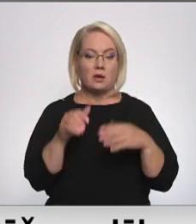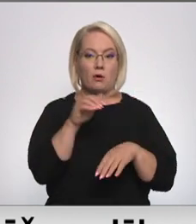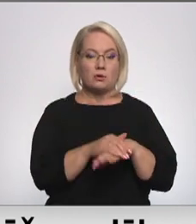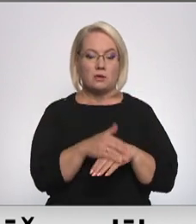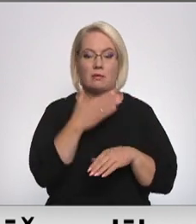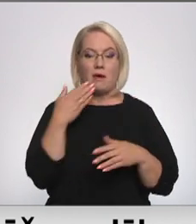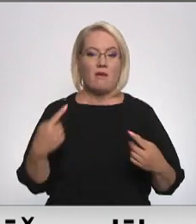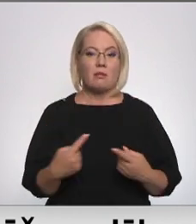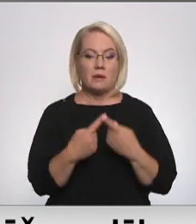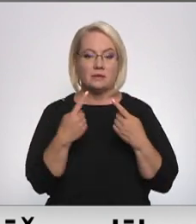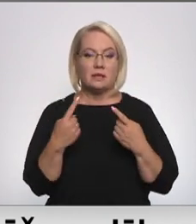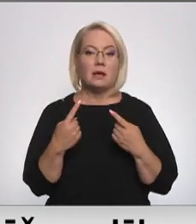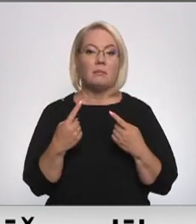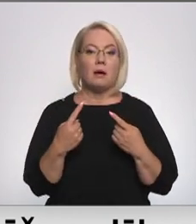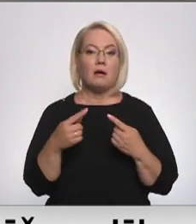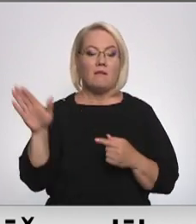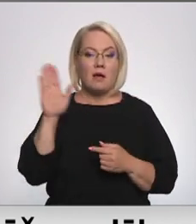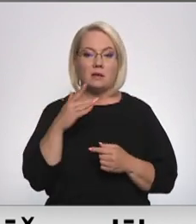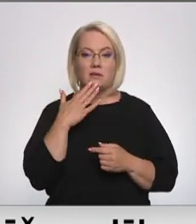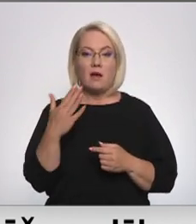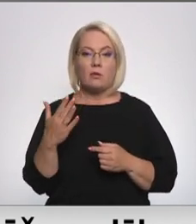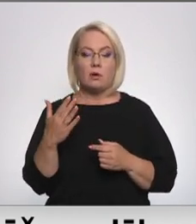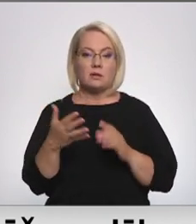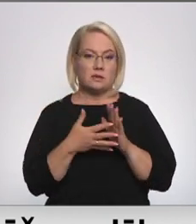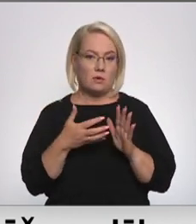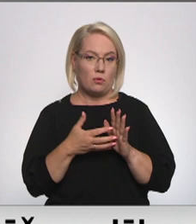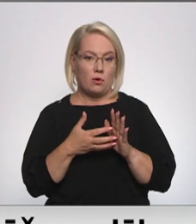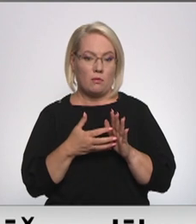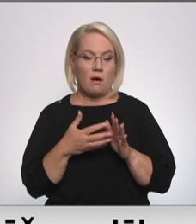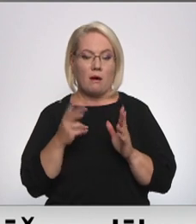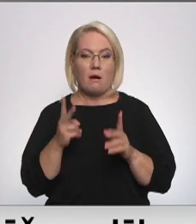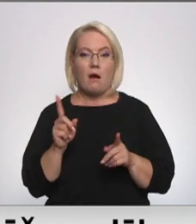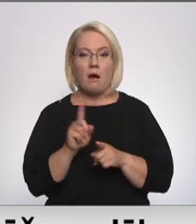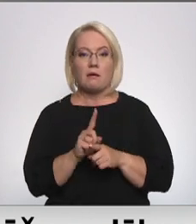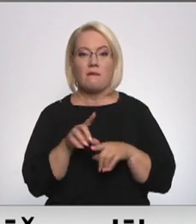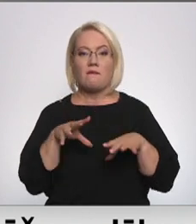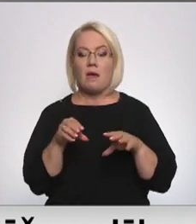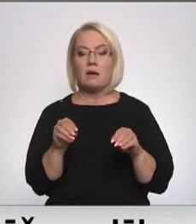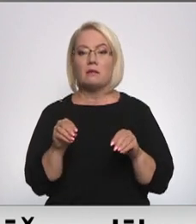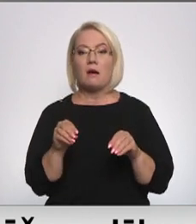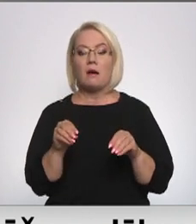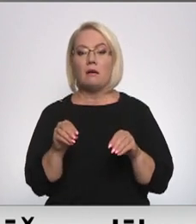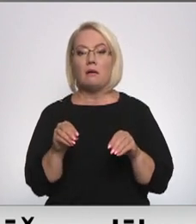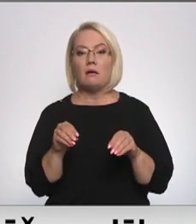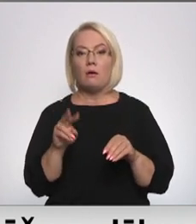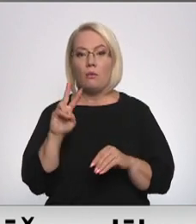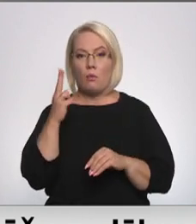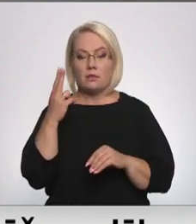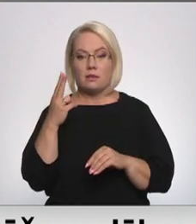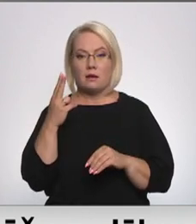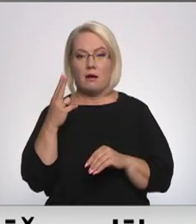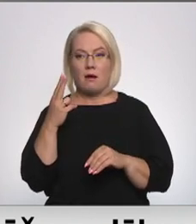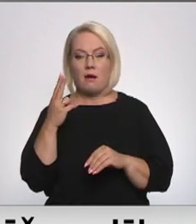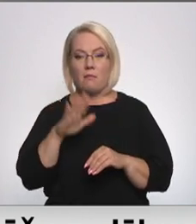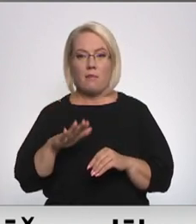neatbilstība valsts valodas ietojumā. Arī ir veikta otrā pirmskolas